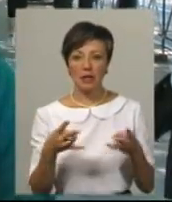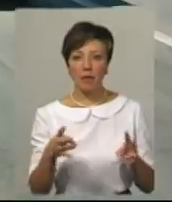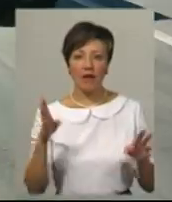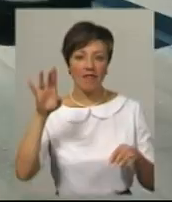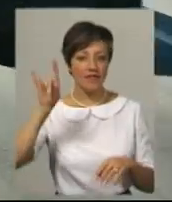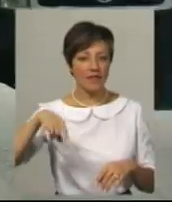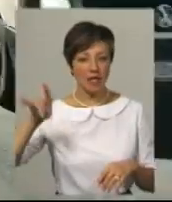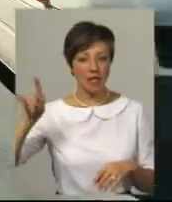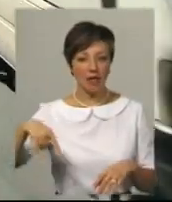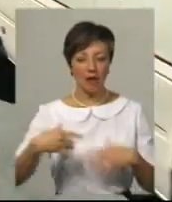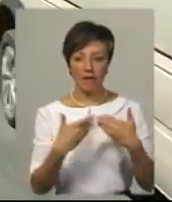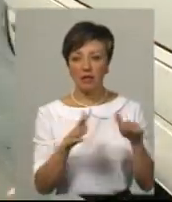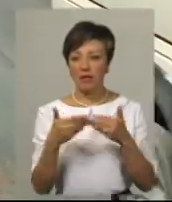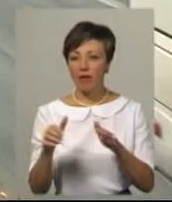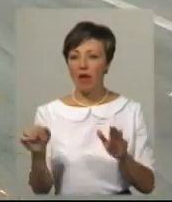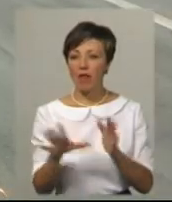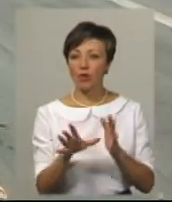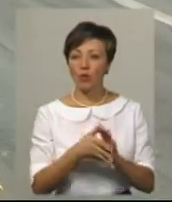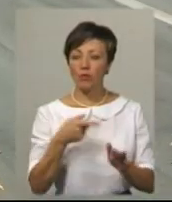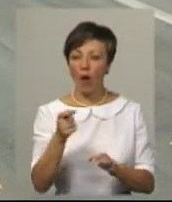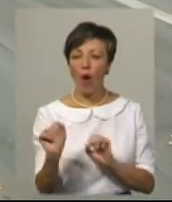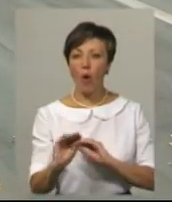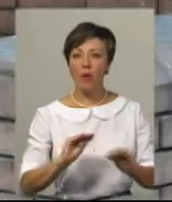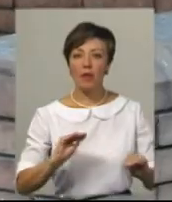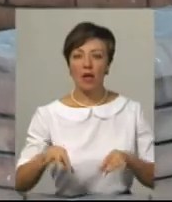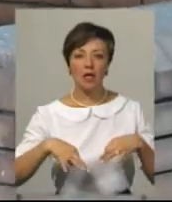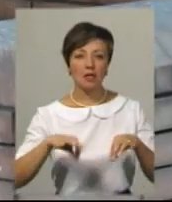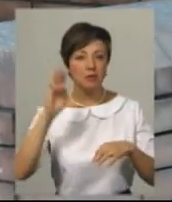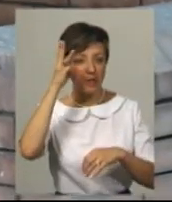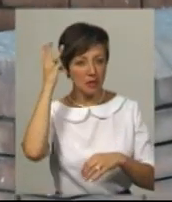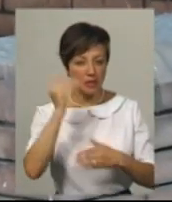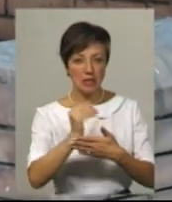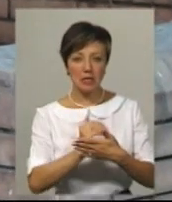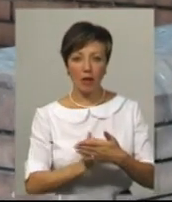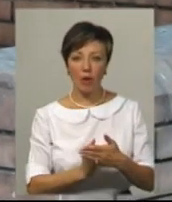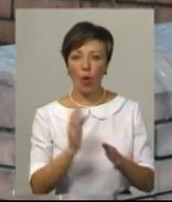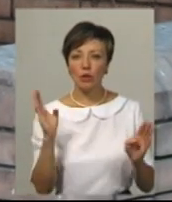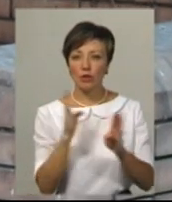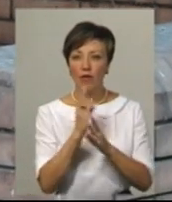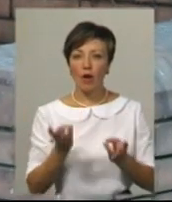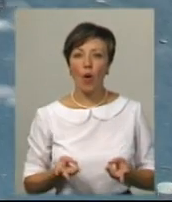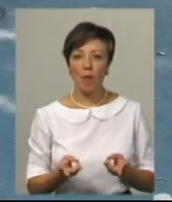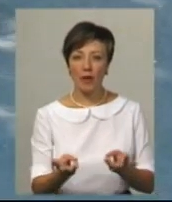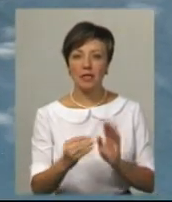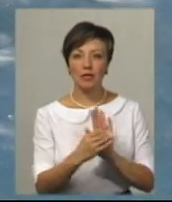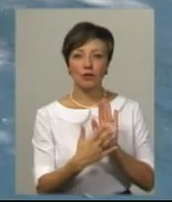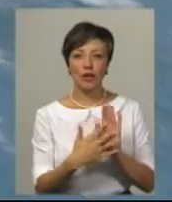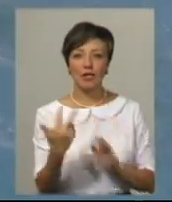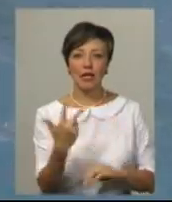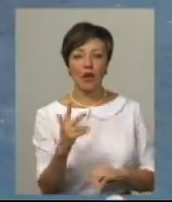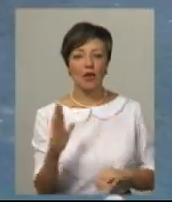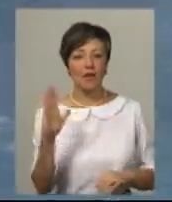відкривають. Електронну петицію щодо обладнання громадського транспорту Хмельницького системами кондиціонування та опалення зареєстрували 3